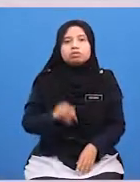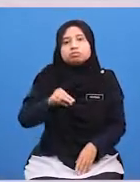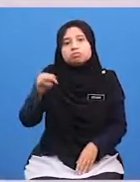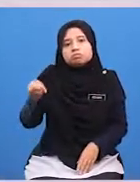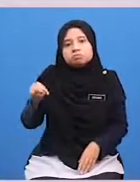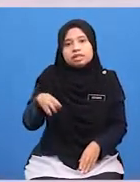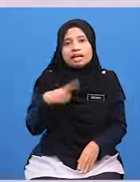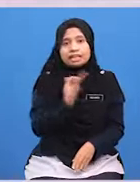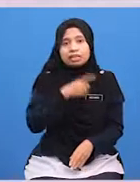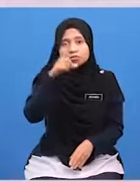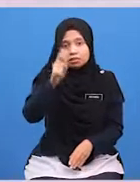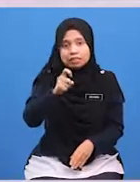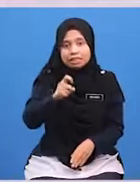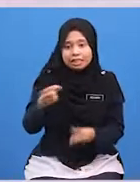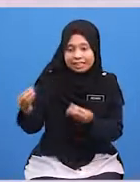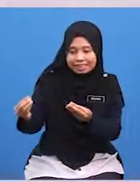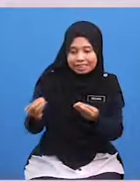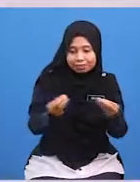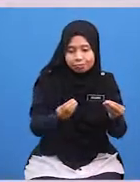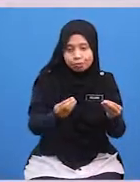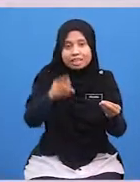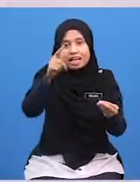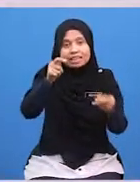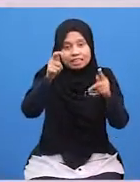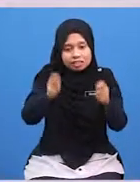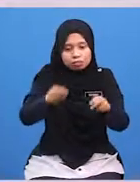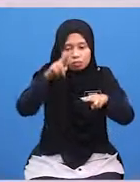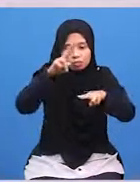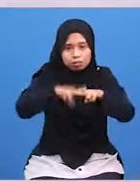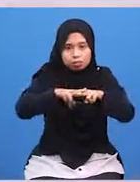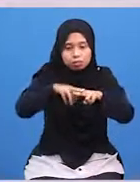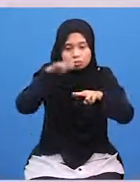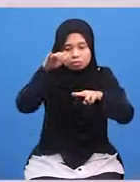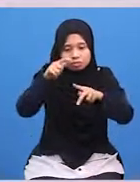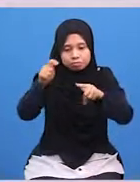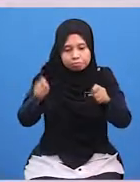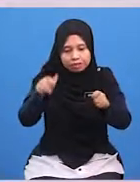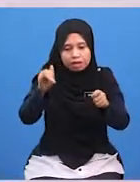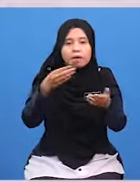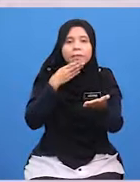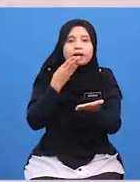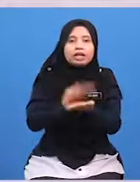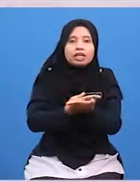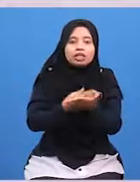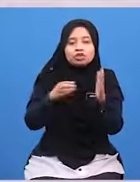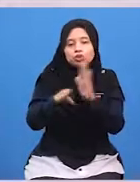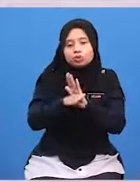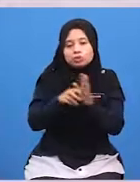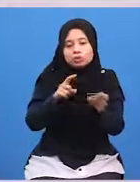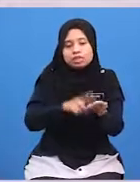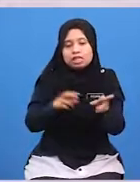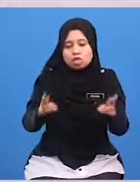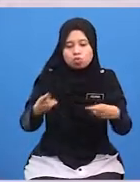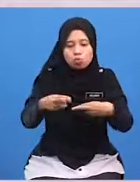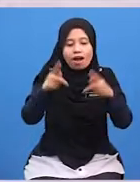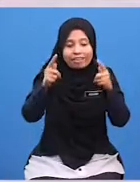Kita Mestilah Menjemput Tetamu Duduk Di Tempat Yang Baik Seperti Di Ruang Tamu Yang